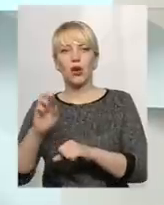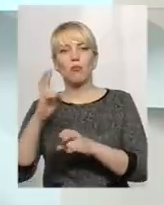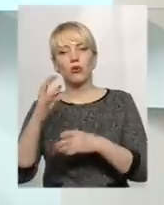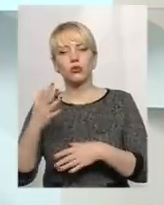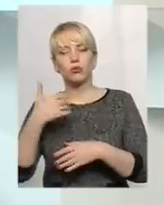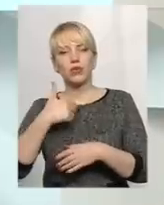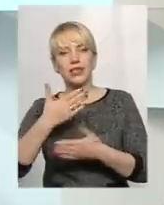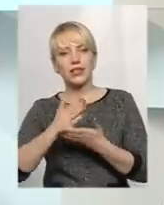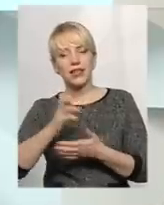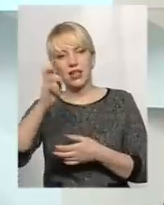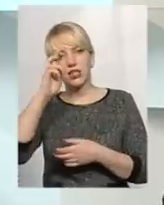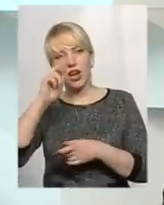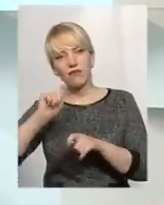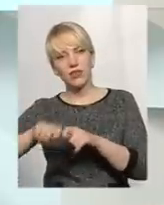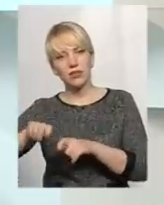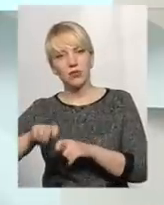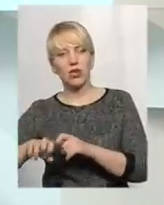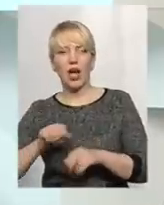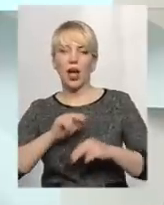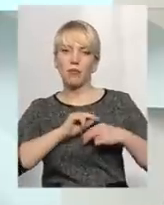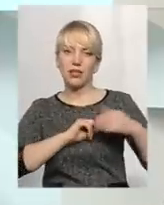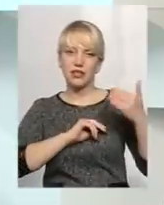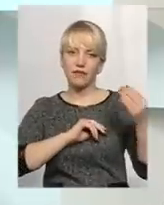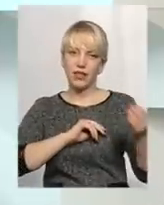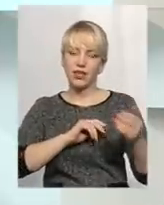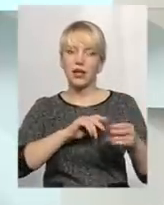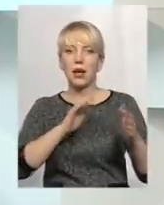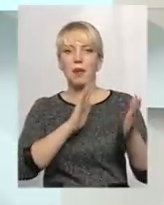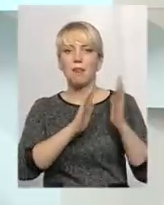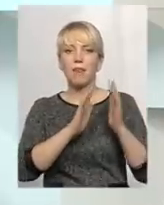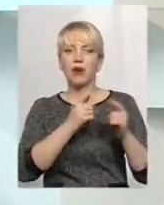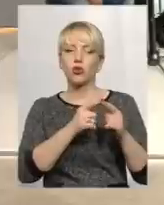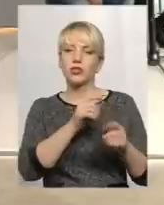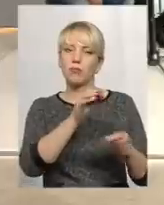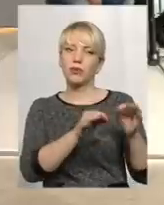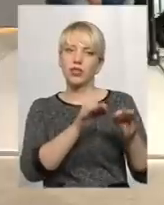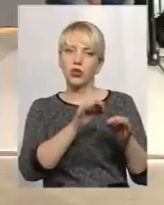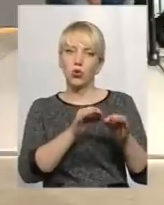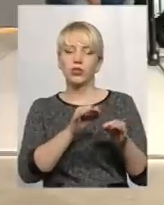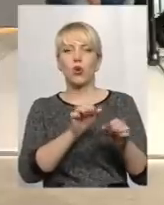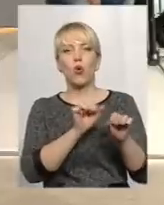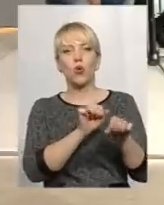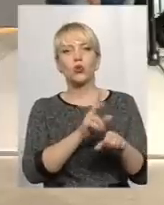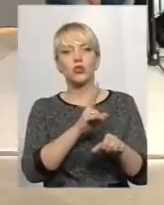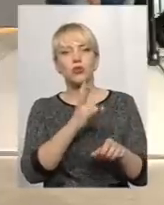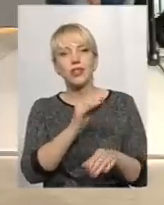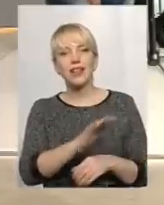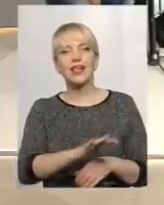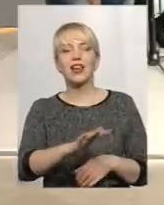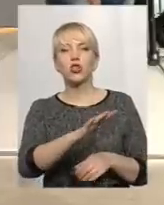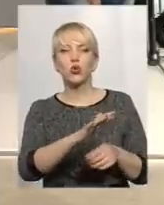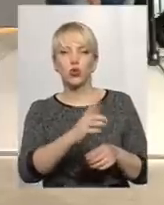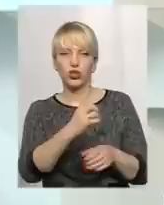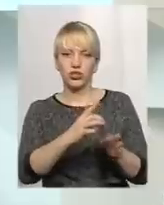здійснює державний нагляд, контроль, а працівники парку – природоохоронці, які на певні території здійснюють охорону природи.